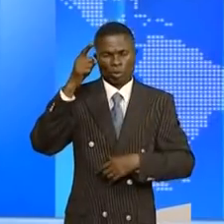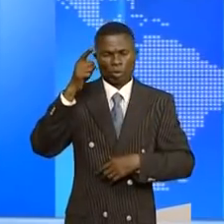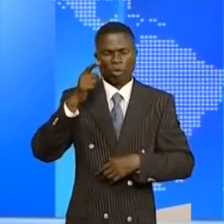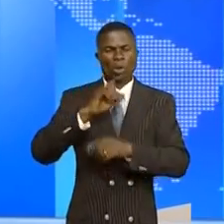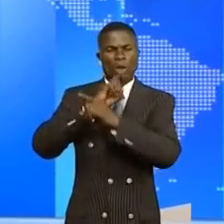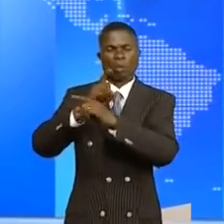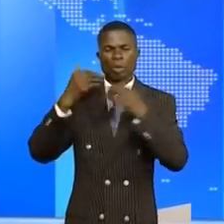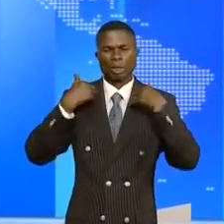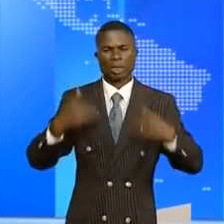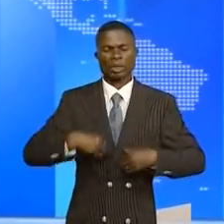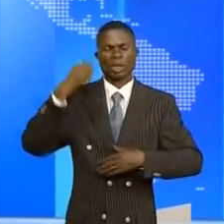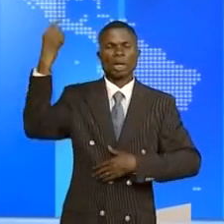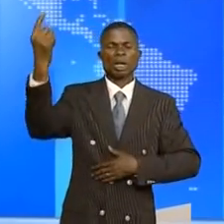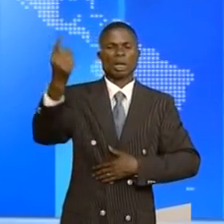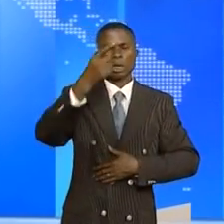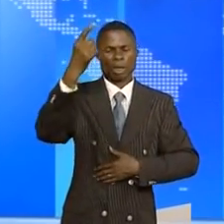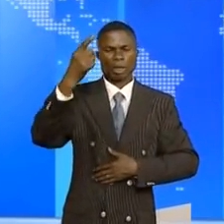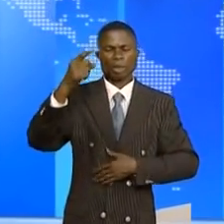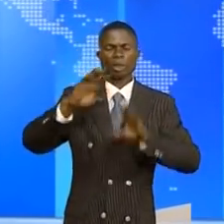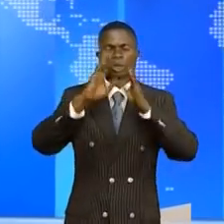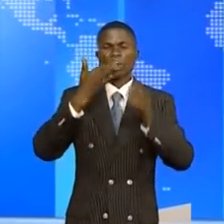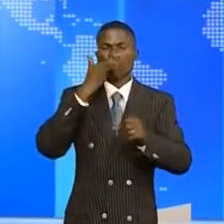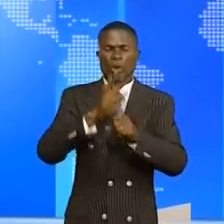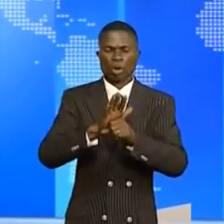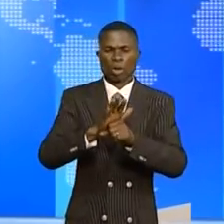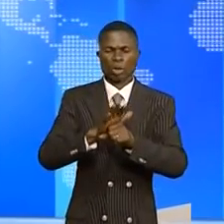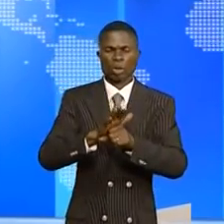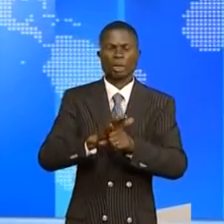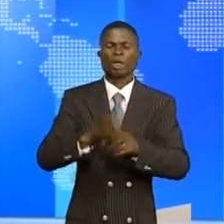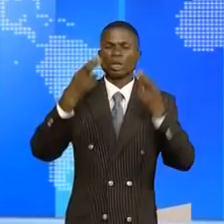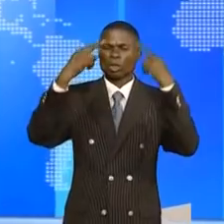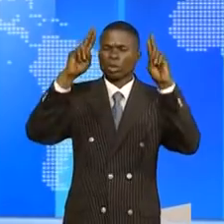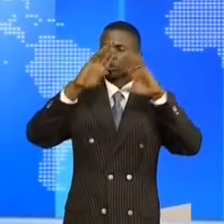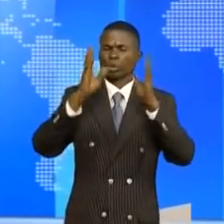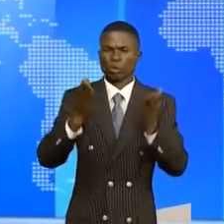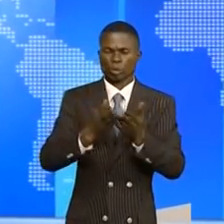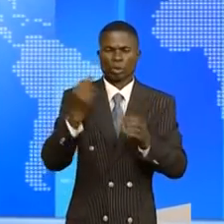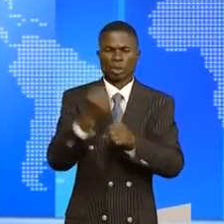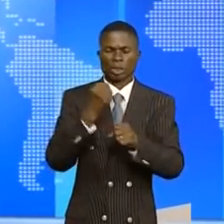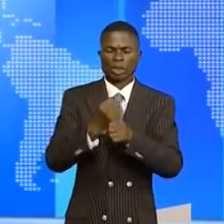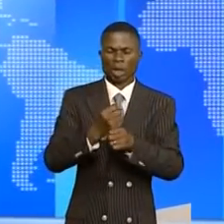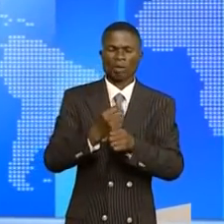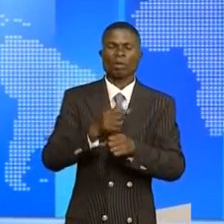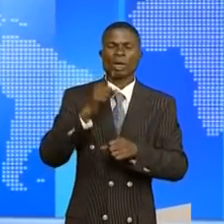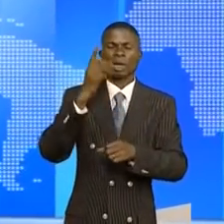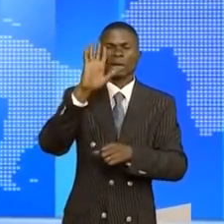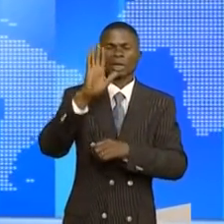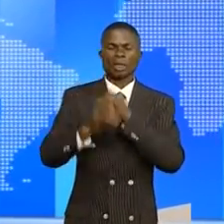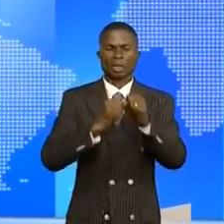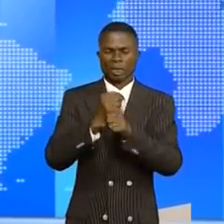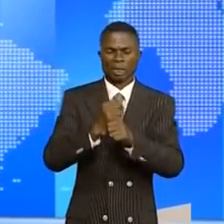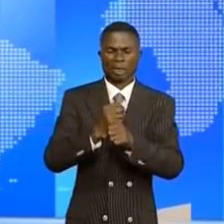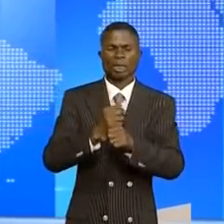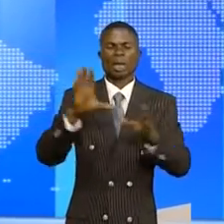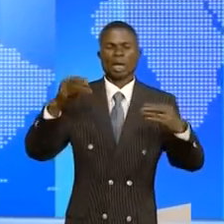couverture sanitaire universelle, tout en vous assurant de notre plein soutien dans l'exercice de votre mandat. Nous vous prions d'agréer,